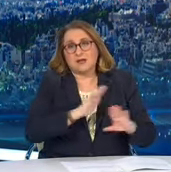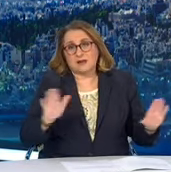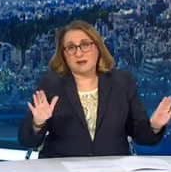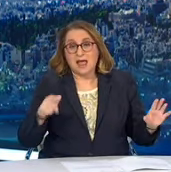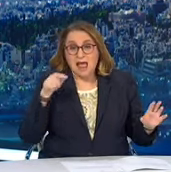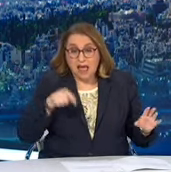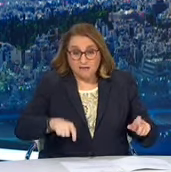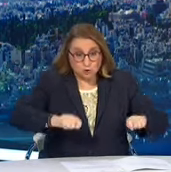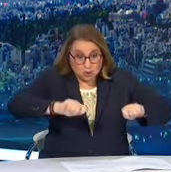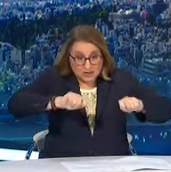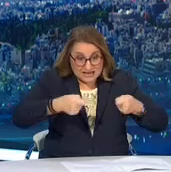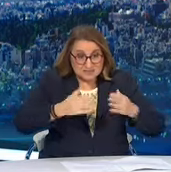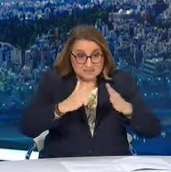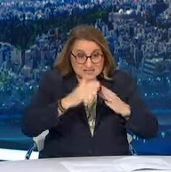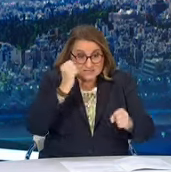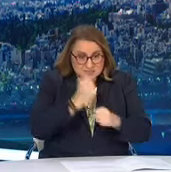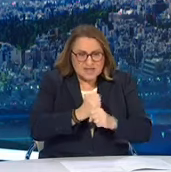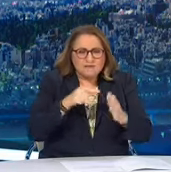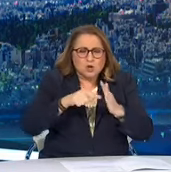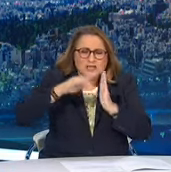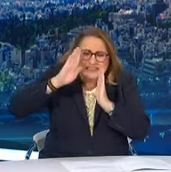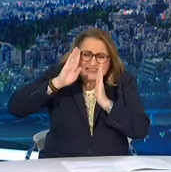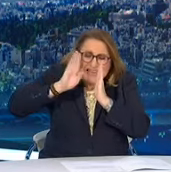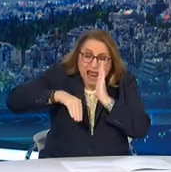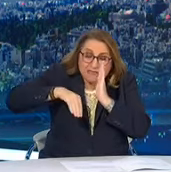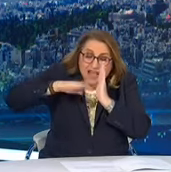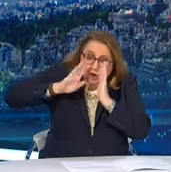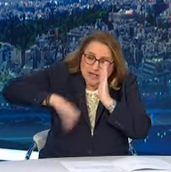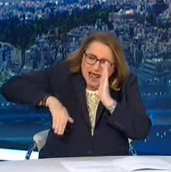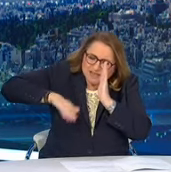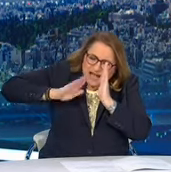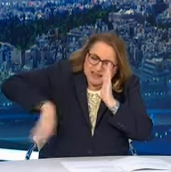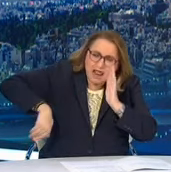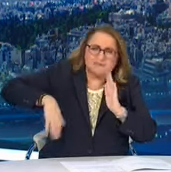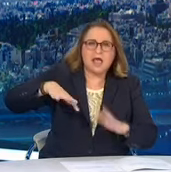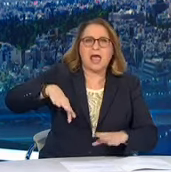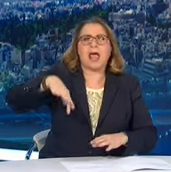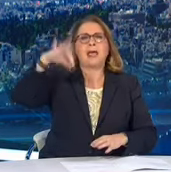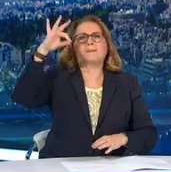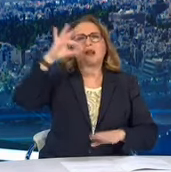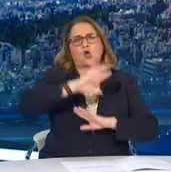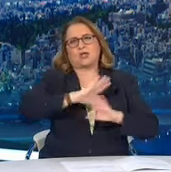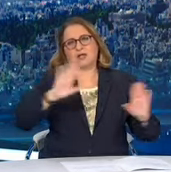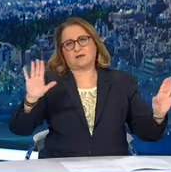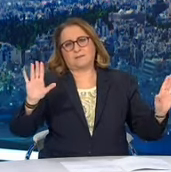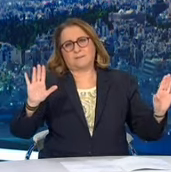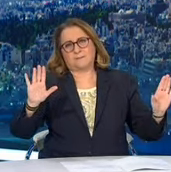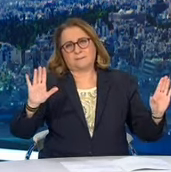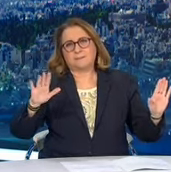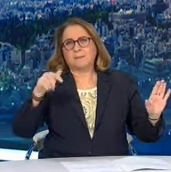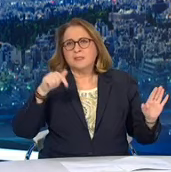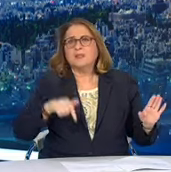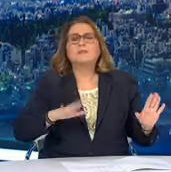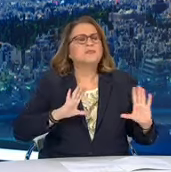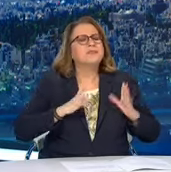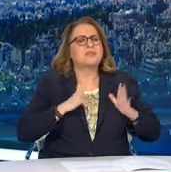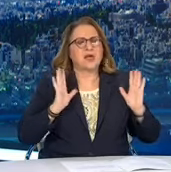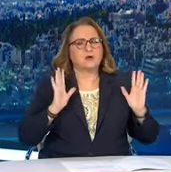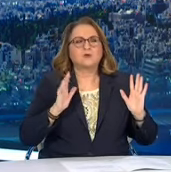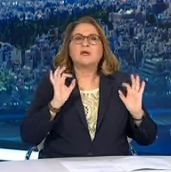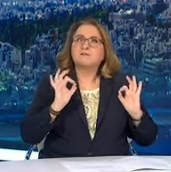θεωρώ ότι καμία χώρα στην Ευρώπη δεν το συζητάει αυτή τη στιγμή. Βέβαια βλέπετε κάποιοι αρχίζουν δειλά-δειλά να μιλάνε όλο και περισσότερο γι' αυτό.